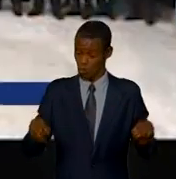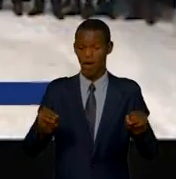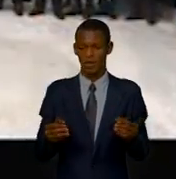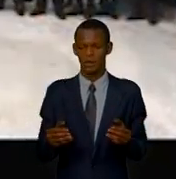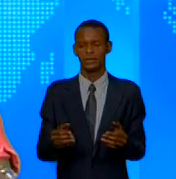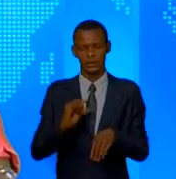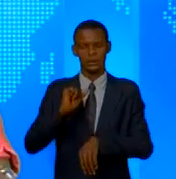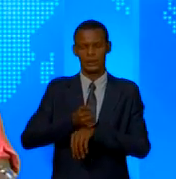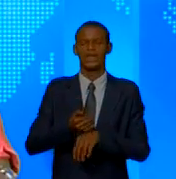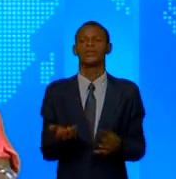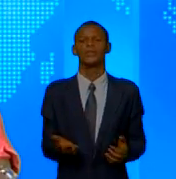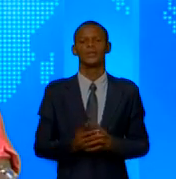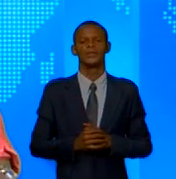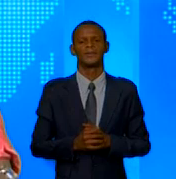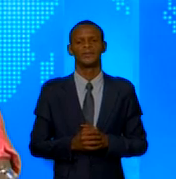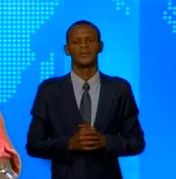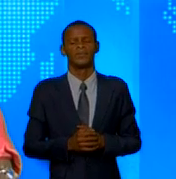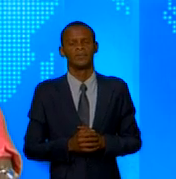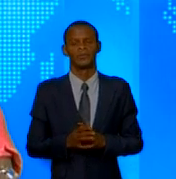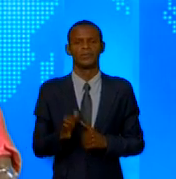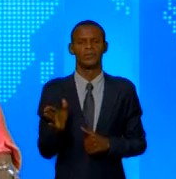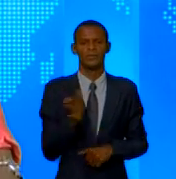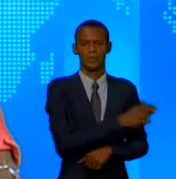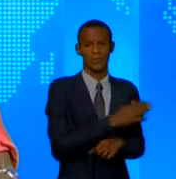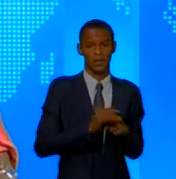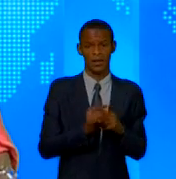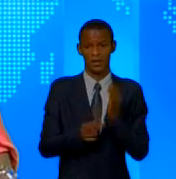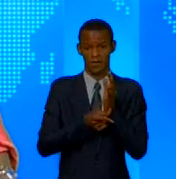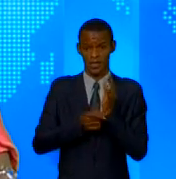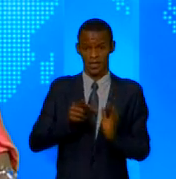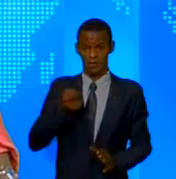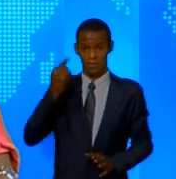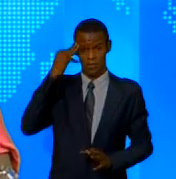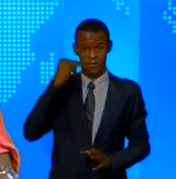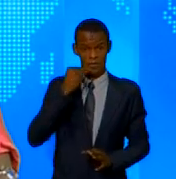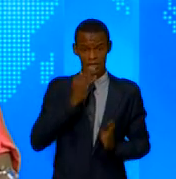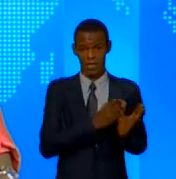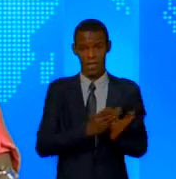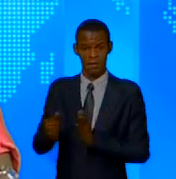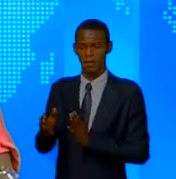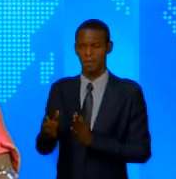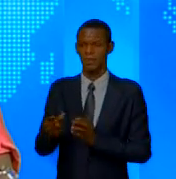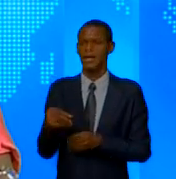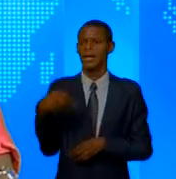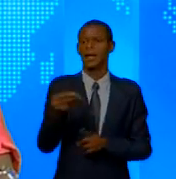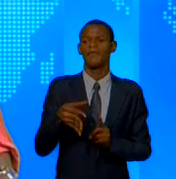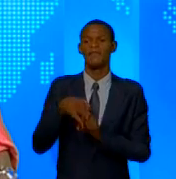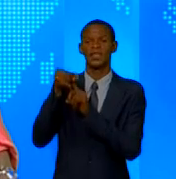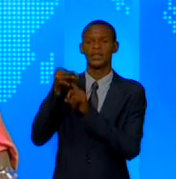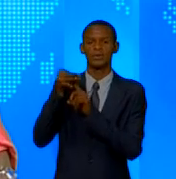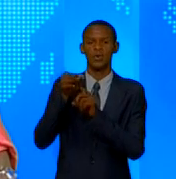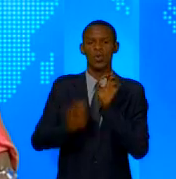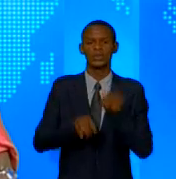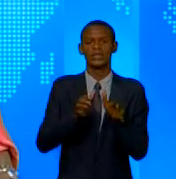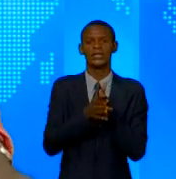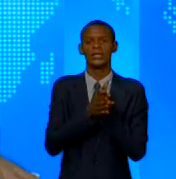'est remise en place. Le vice-premier ministre au ministre du Plan a remis officiellement au secrétaire général de son ministère quatre